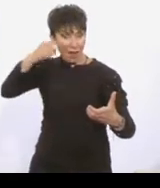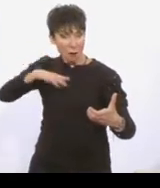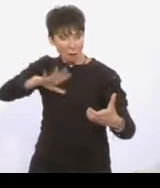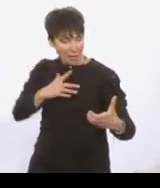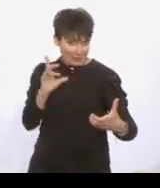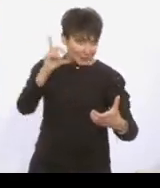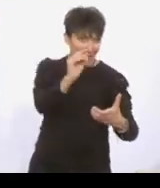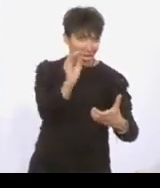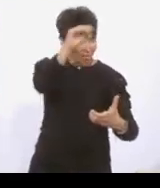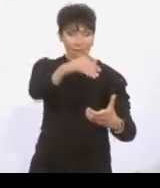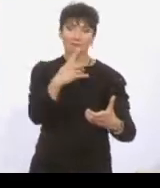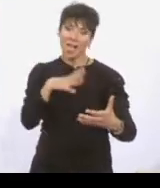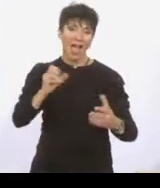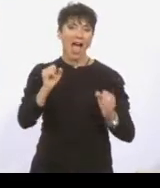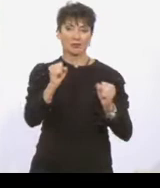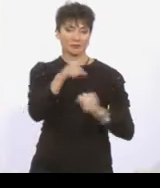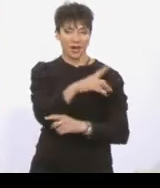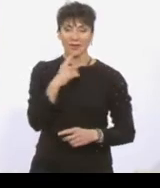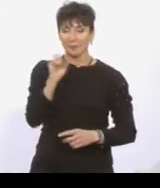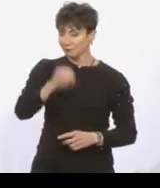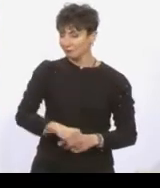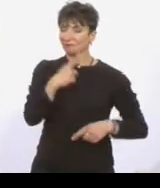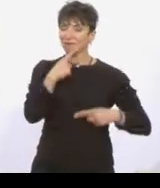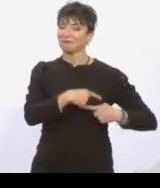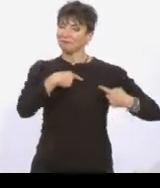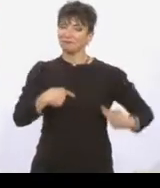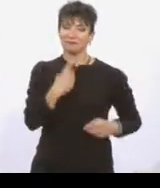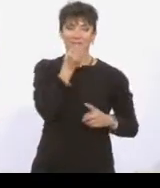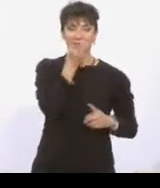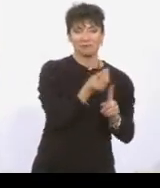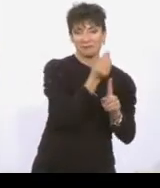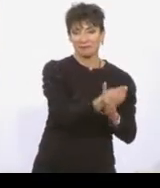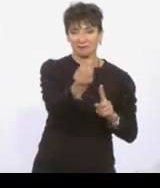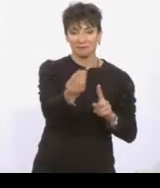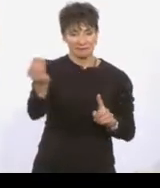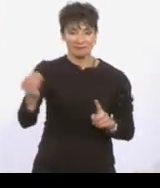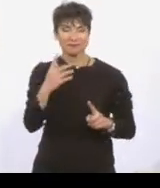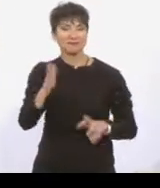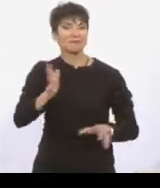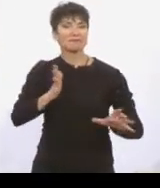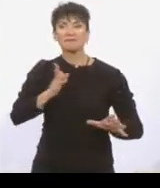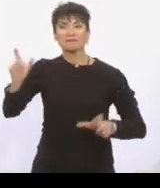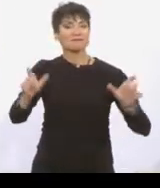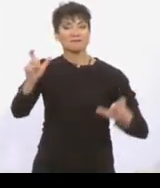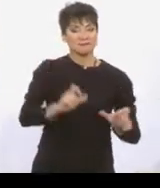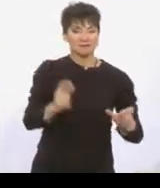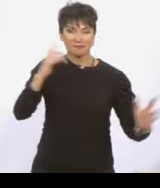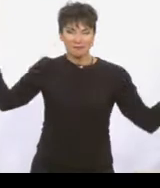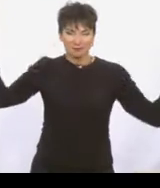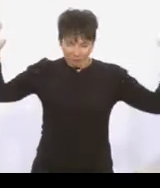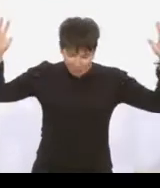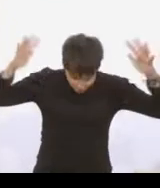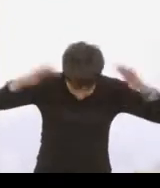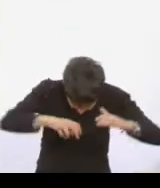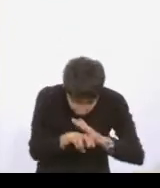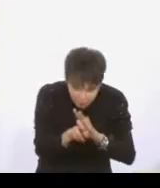μέρος. Αυτή την ώρα οι εθελοντές μοιράζουν λουλούδια στους ανθρώπους που μόλις απεγκλωβίστηκαν από τα γκρεμισμένα σπίτια τους, από τα βομβαρδισμένα